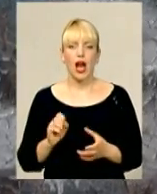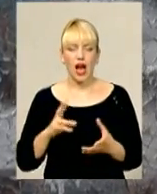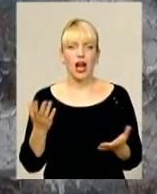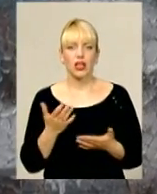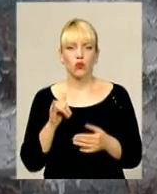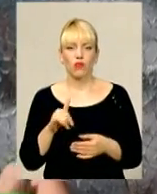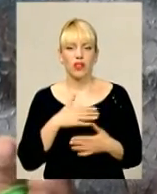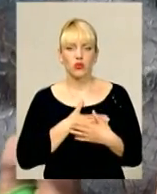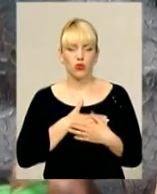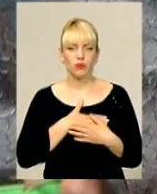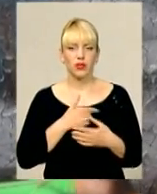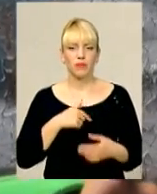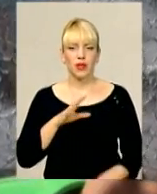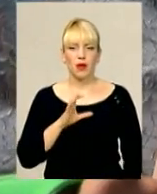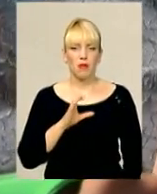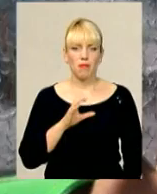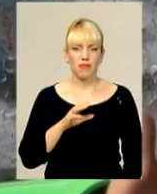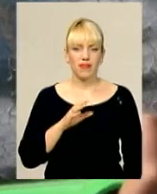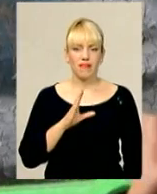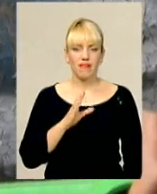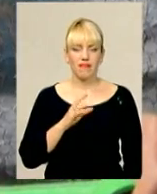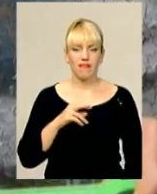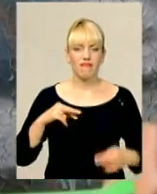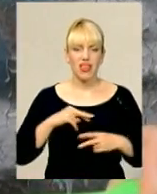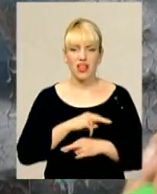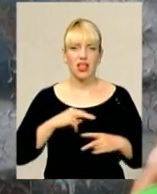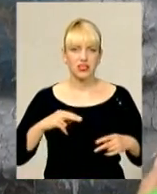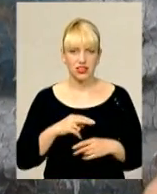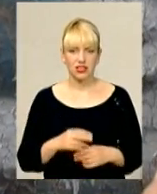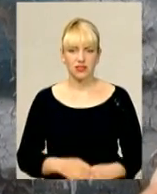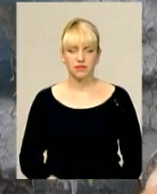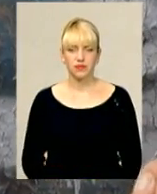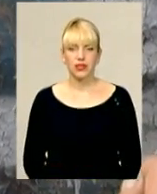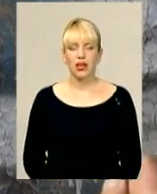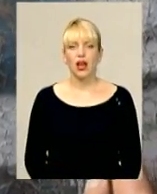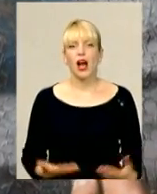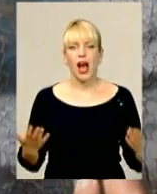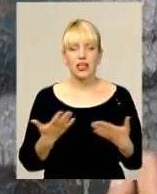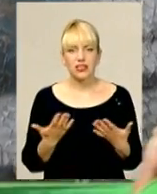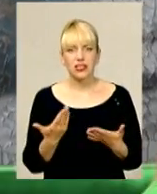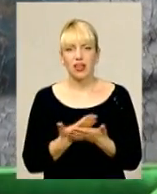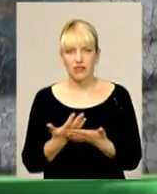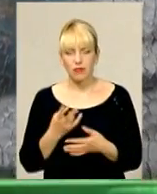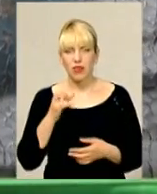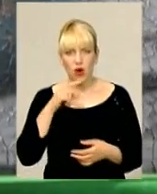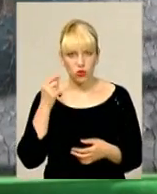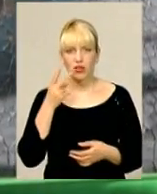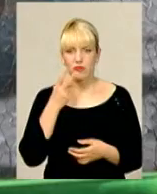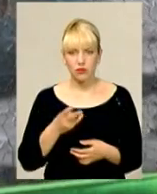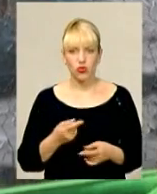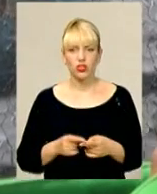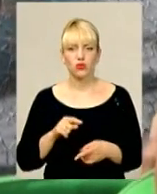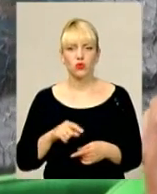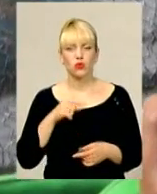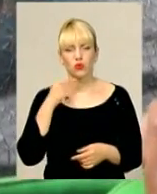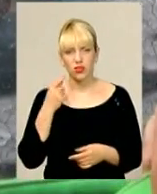які у вас любіма передача? Хадярський, венгерський. А які-то фільми на русському дивимося? Ну тут же